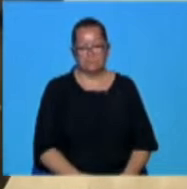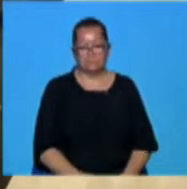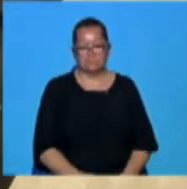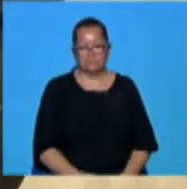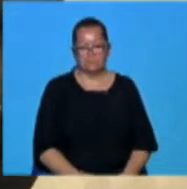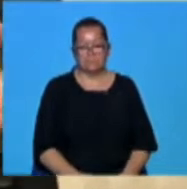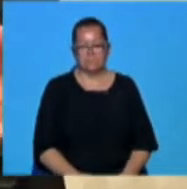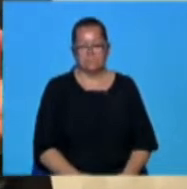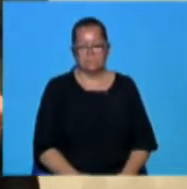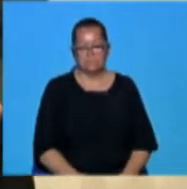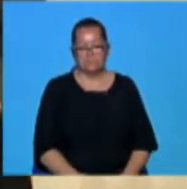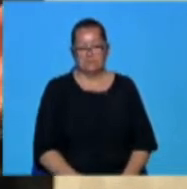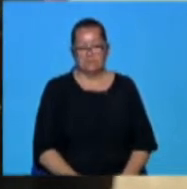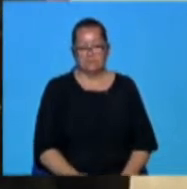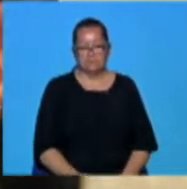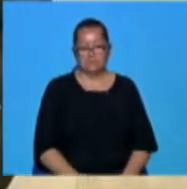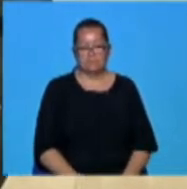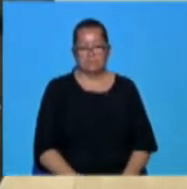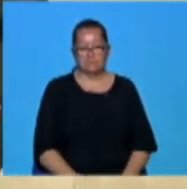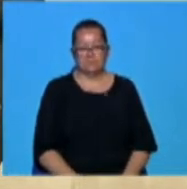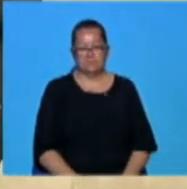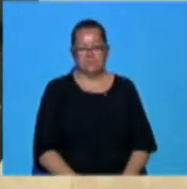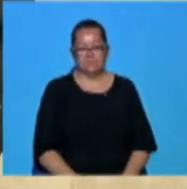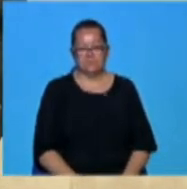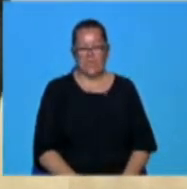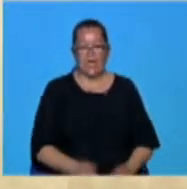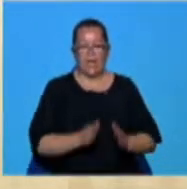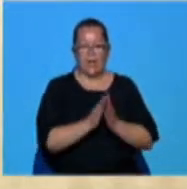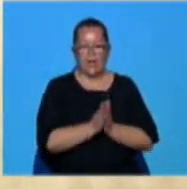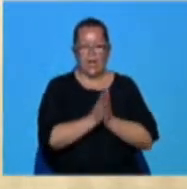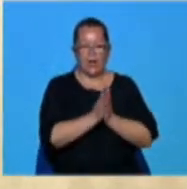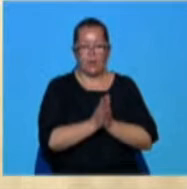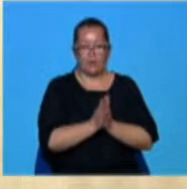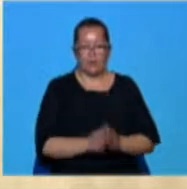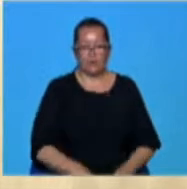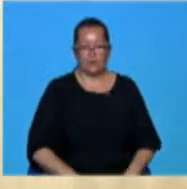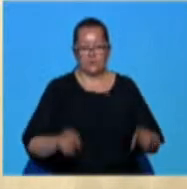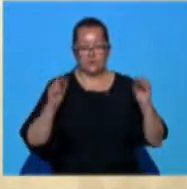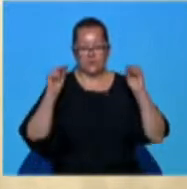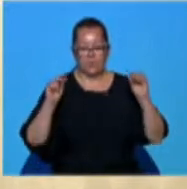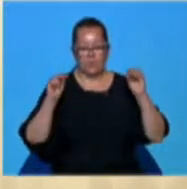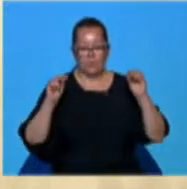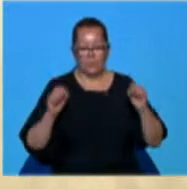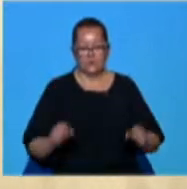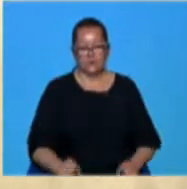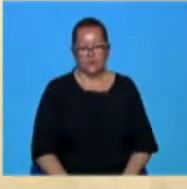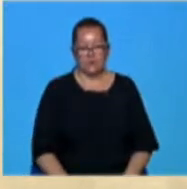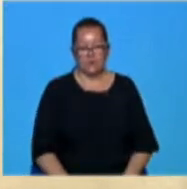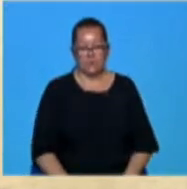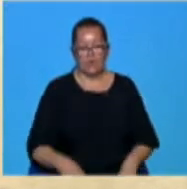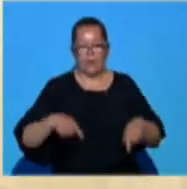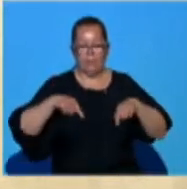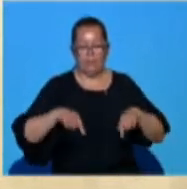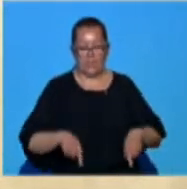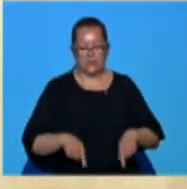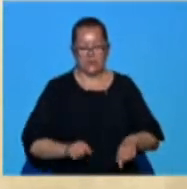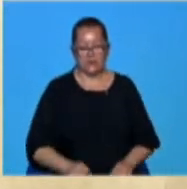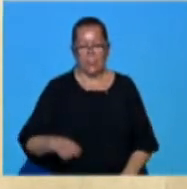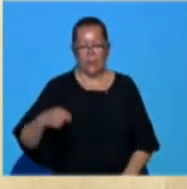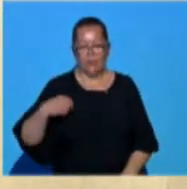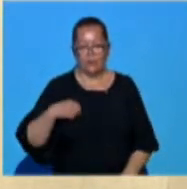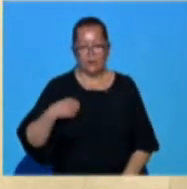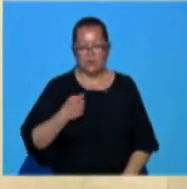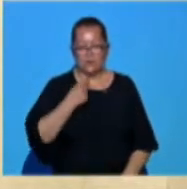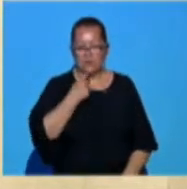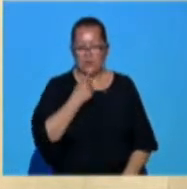De aceea, sigur, la expențele domnului Daniel Manu și prietenilor mei, am